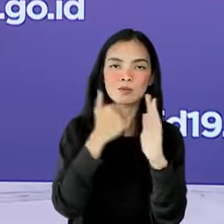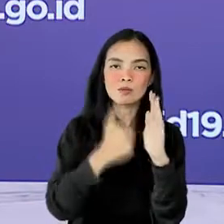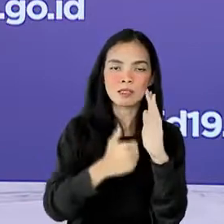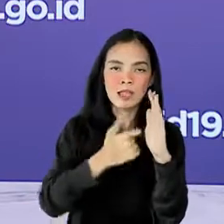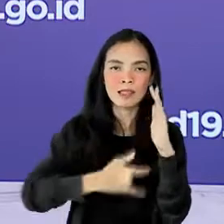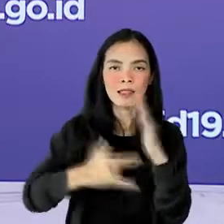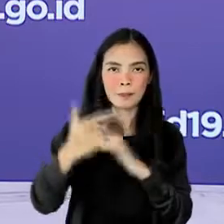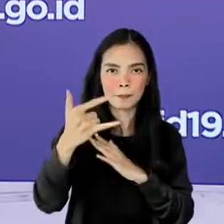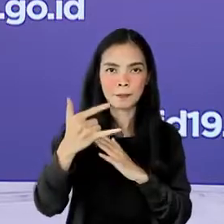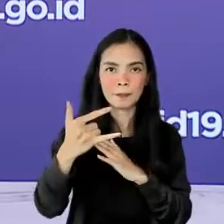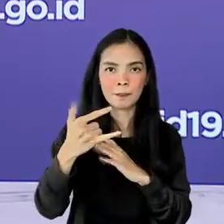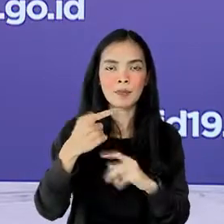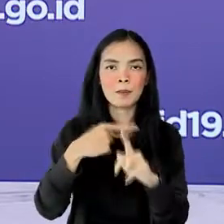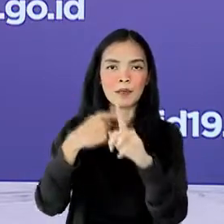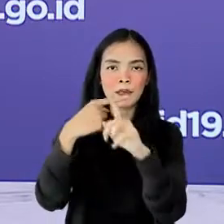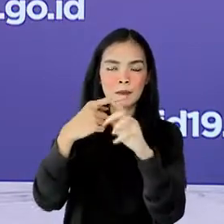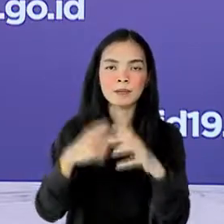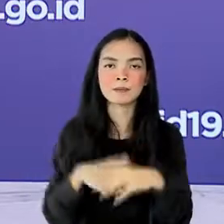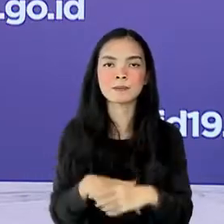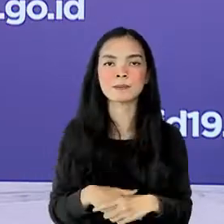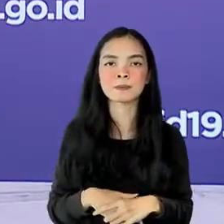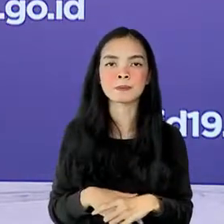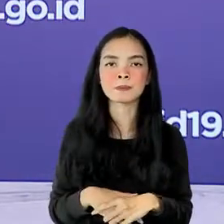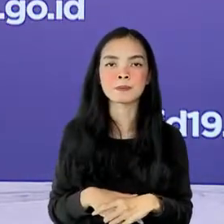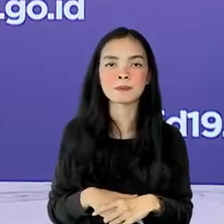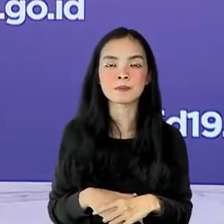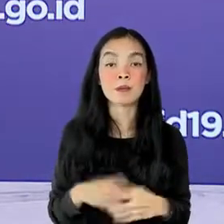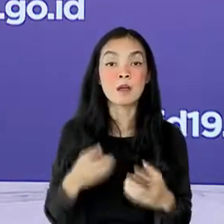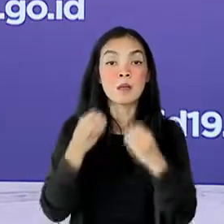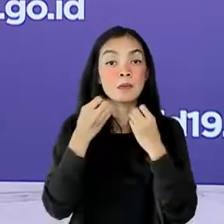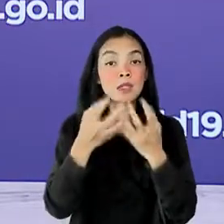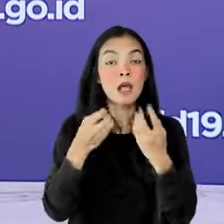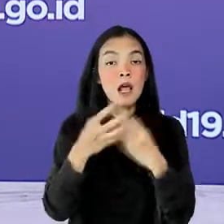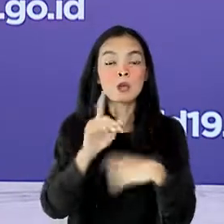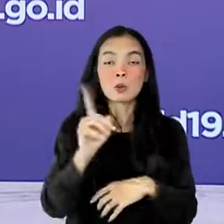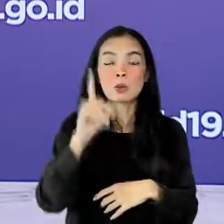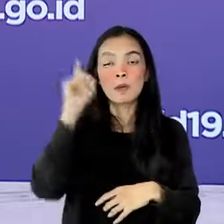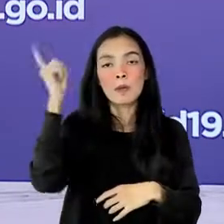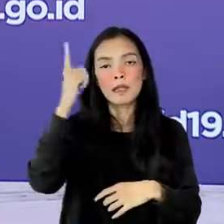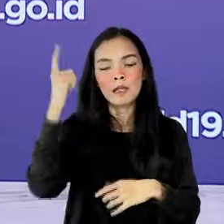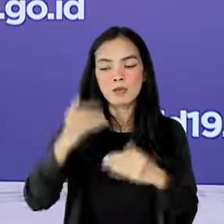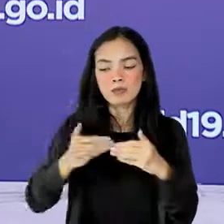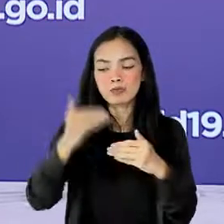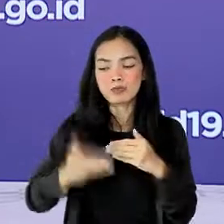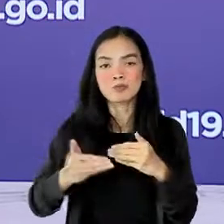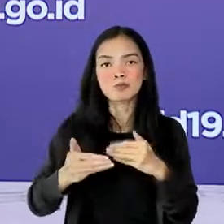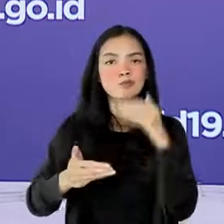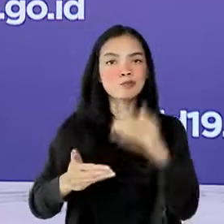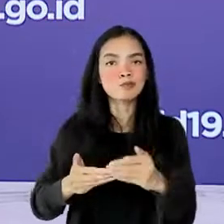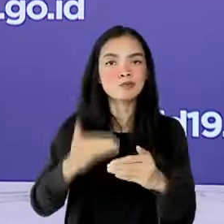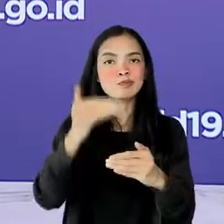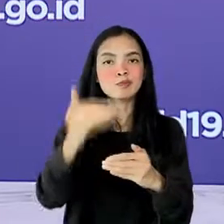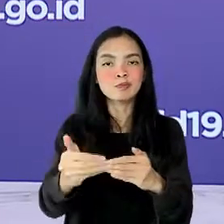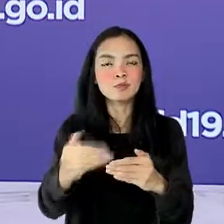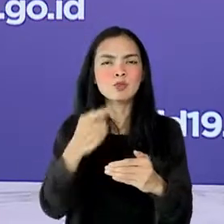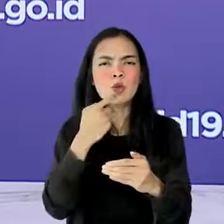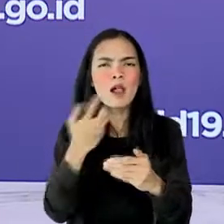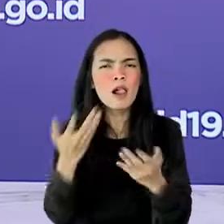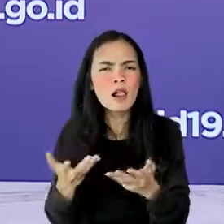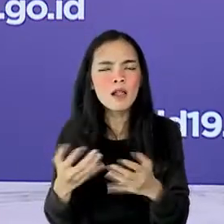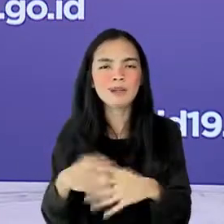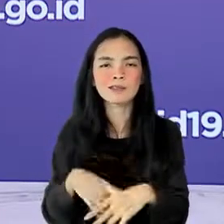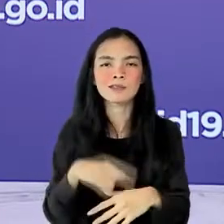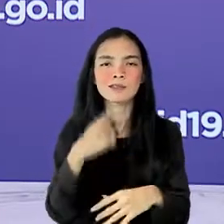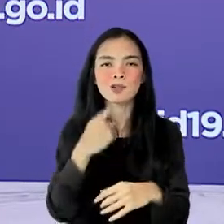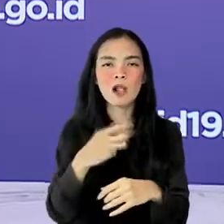Selanjutnya, saya hendak menjelaskan langkah-langkah yang telah diambil pemerintah untuk melakukan penanganan kesehatan dan